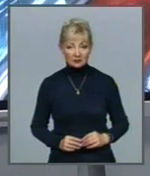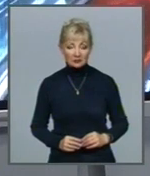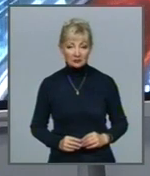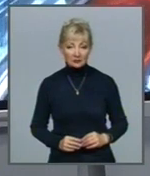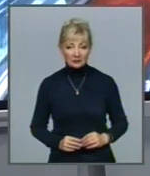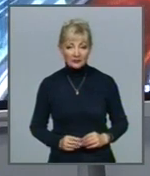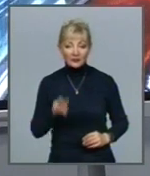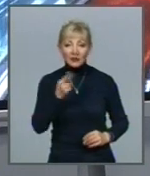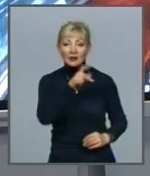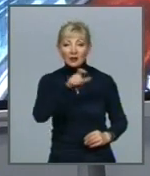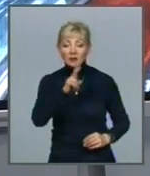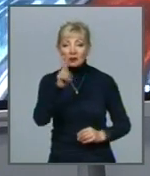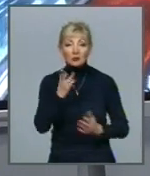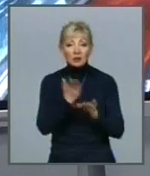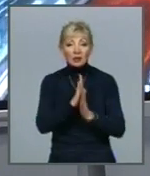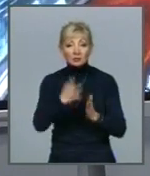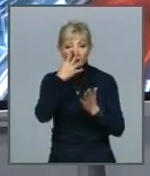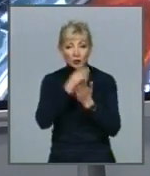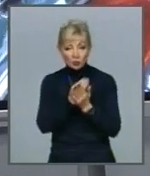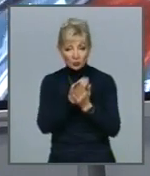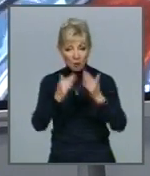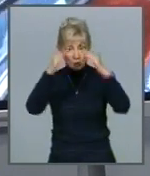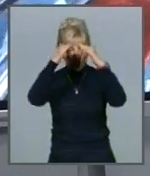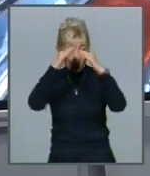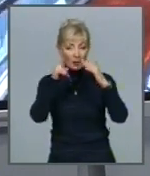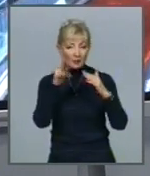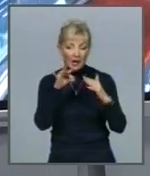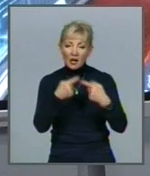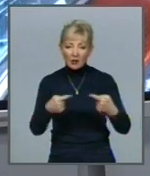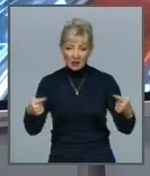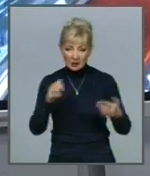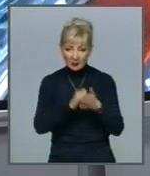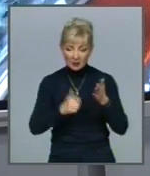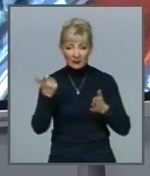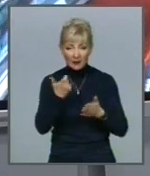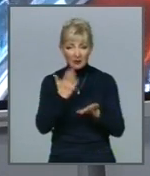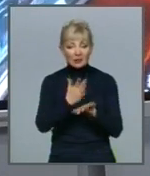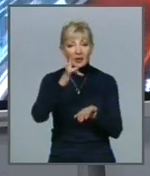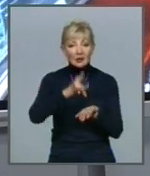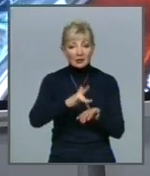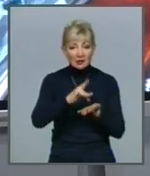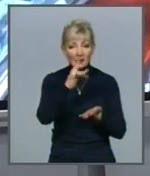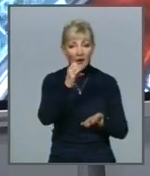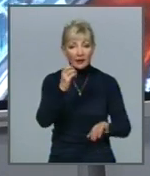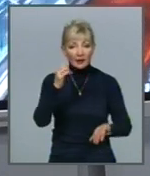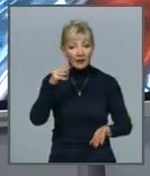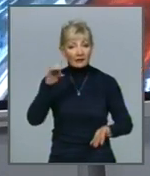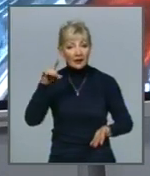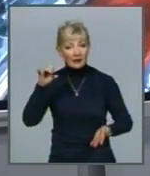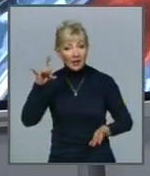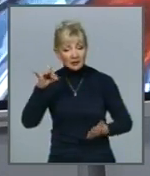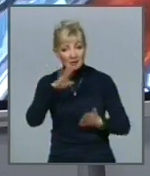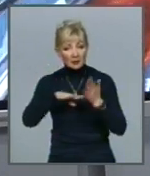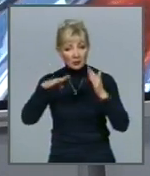Для людей, які не мають власного житла За тих чи інших життєвих обставин У Харкові працює Центр реінтеграції бездомних осіб Що